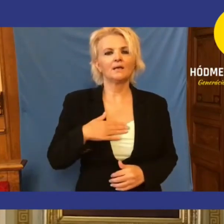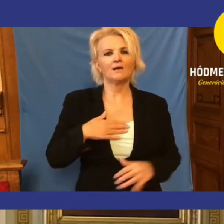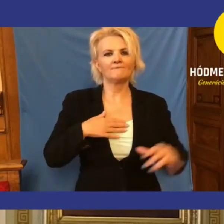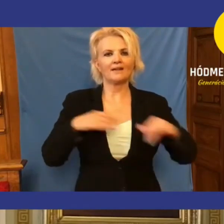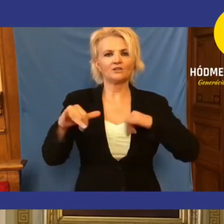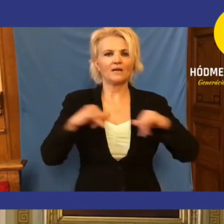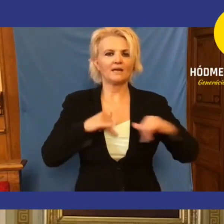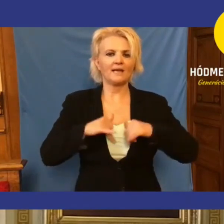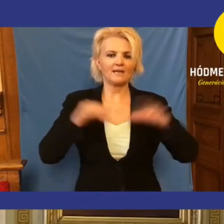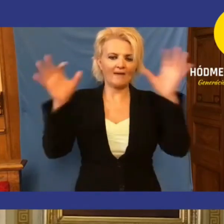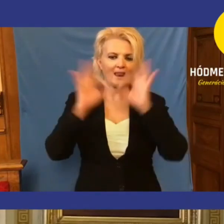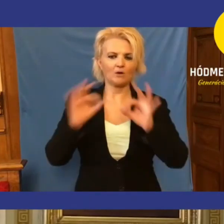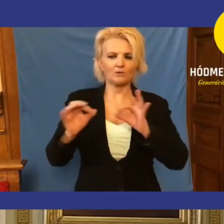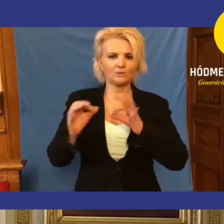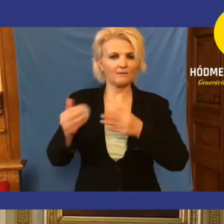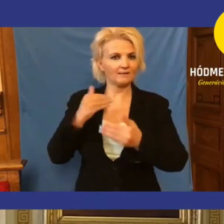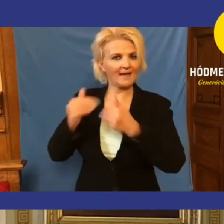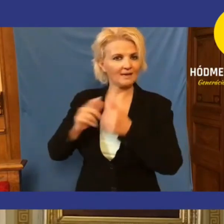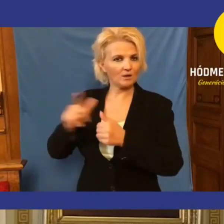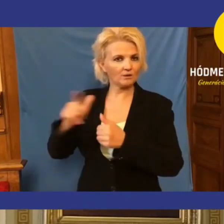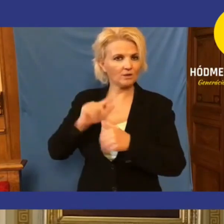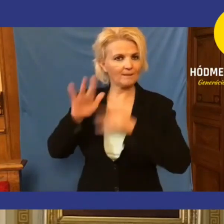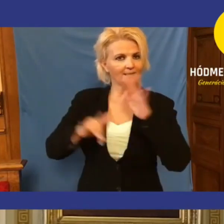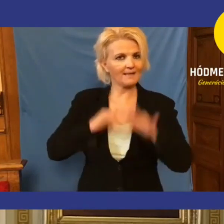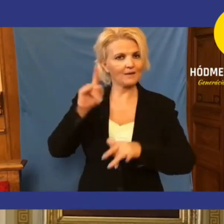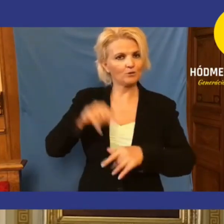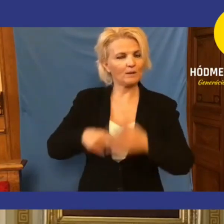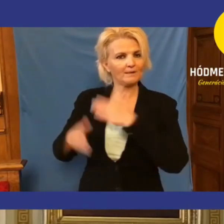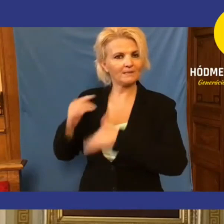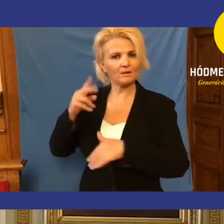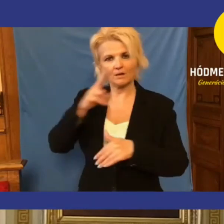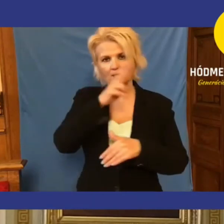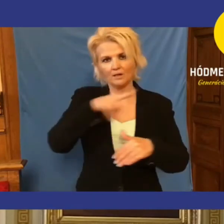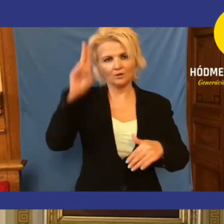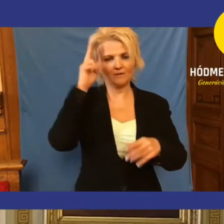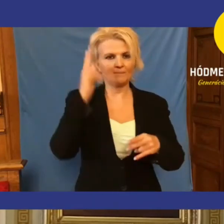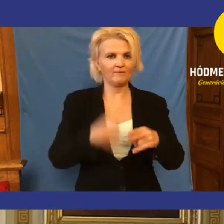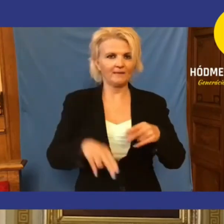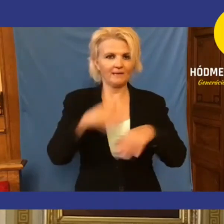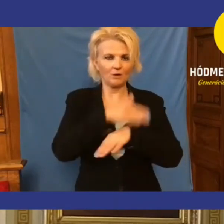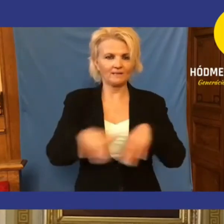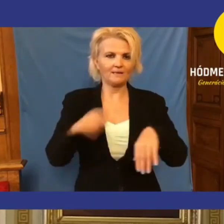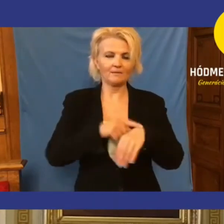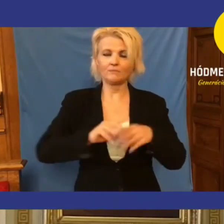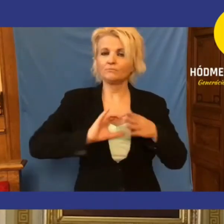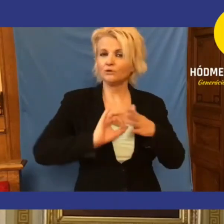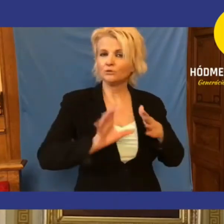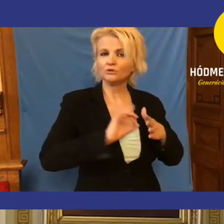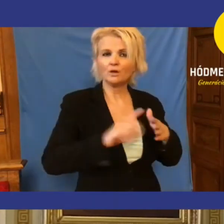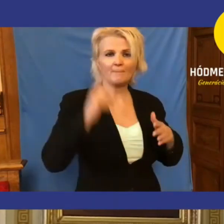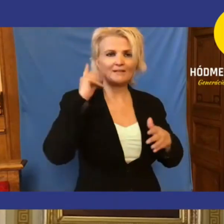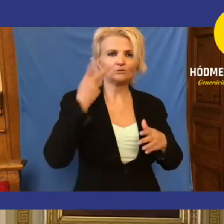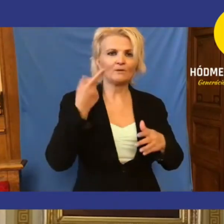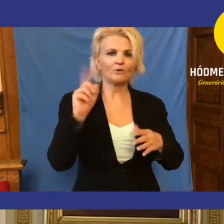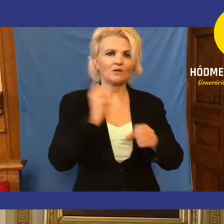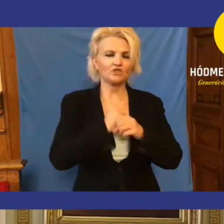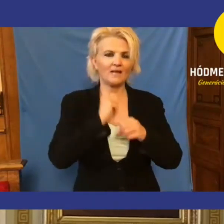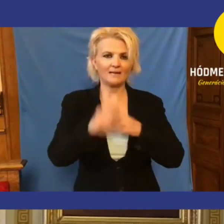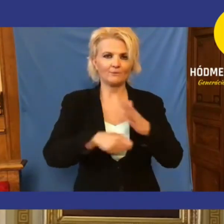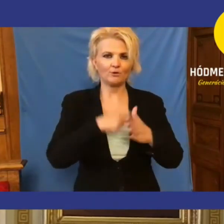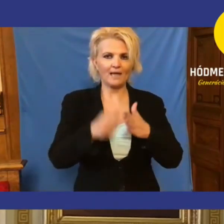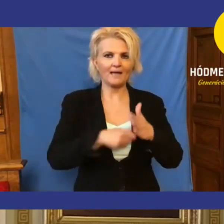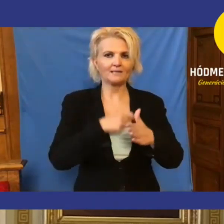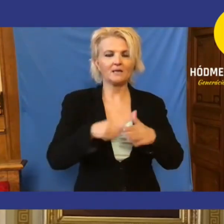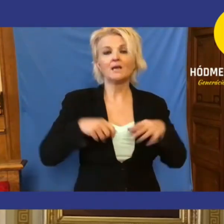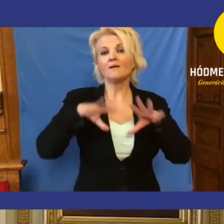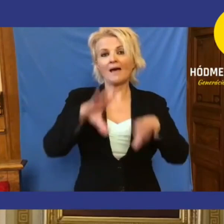letárjaltam azt, hogy még néhány hónapal ezelőtt is, ő november végé határidővel, rendkívüli gyorsasággal meg tudta volna csinálni ezt a projektet,